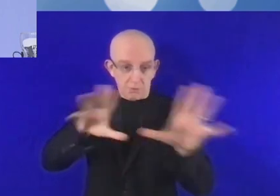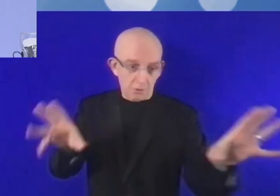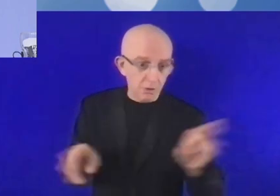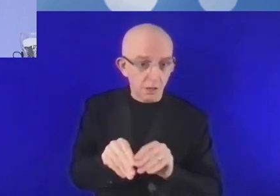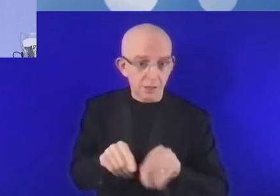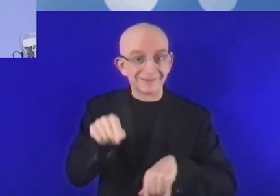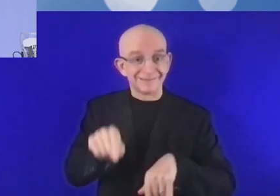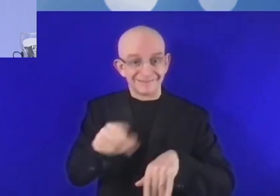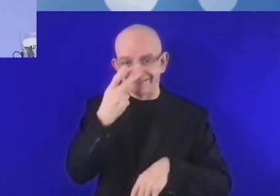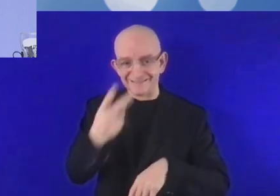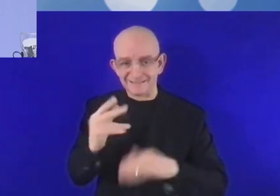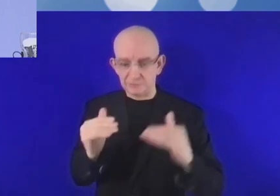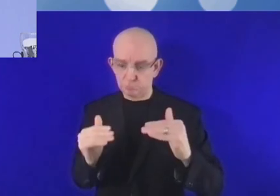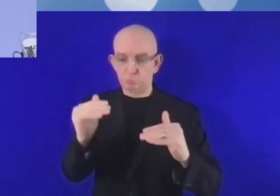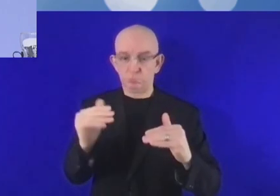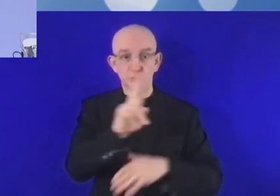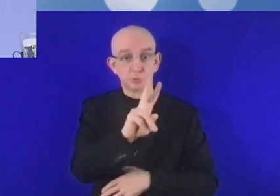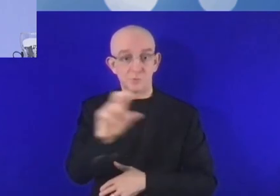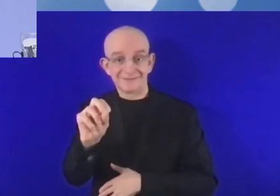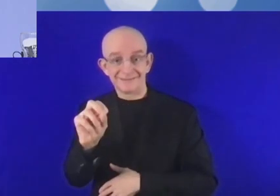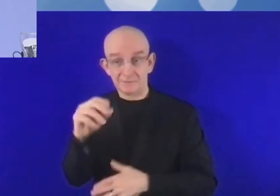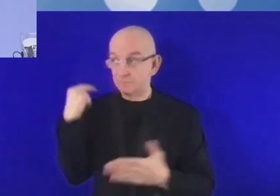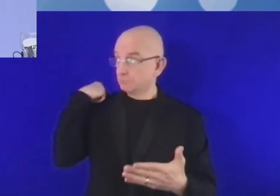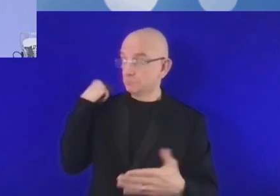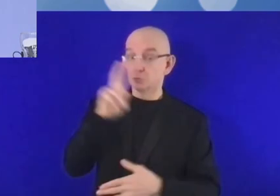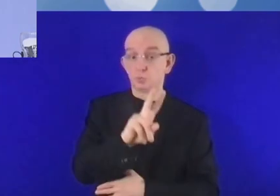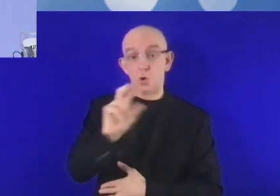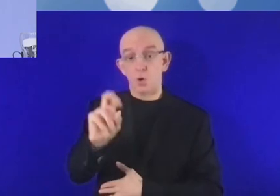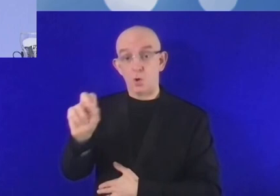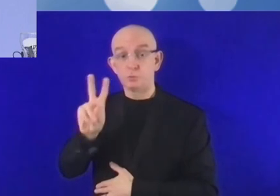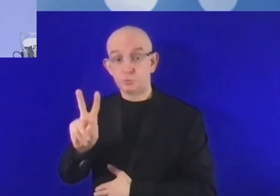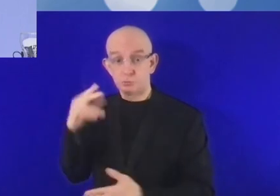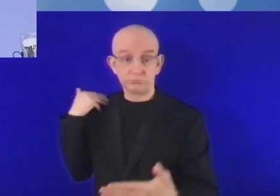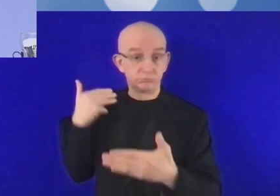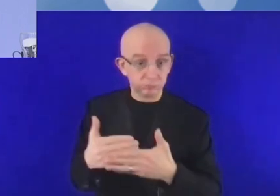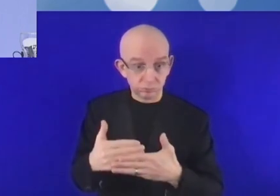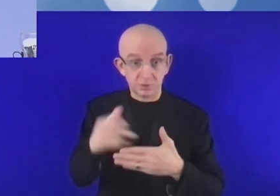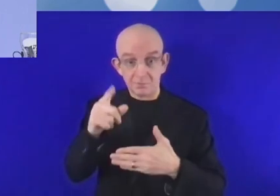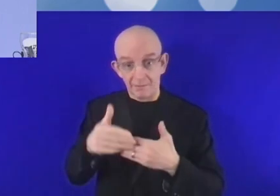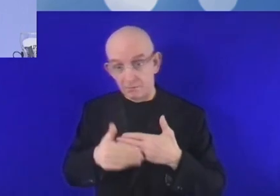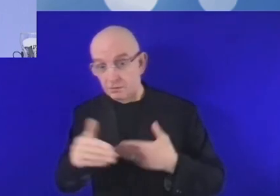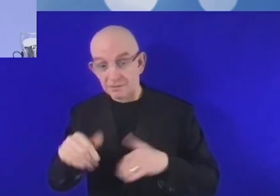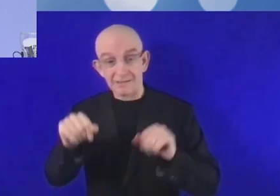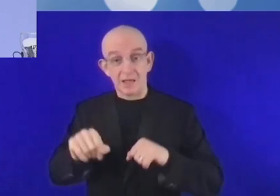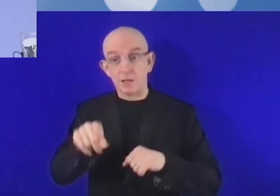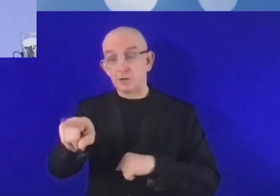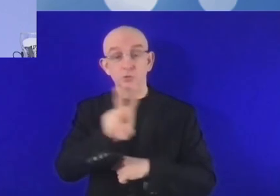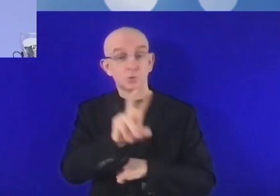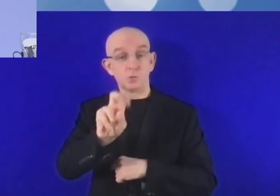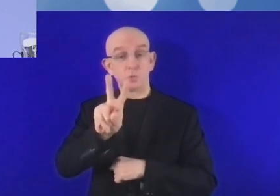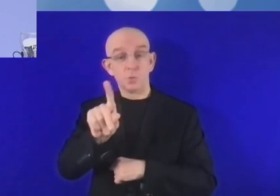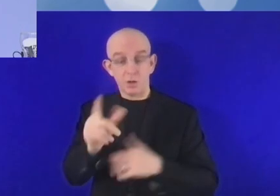là, dans ces endroits, dans ces pays, on voit qu'il y une croissance dynamique et on dit que les investissements de ce type peuvent arriver